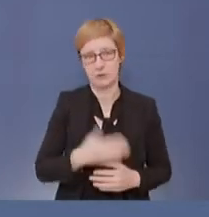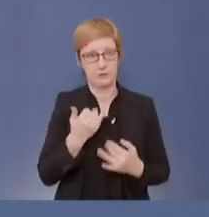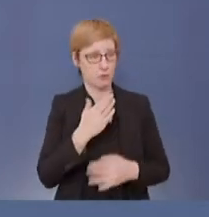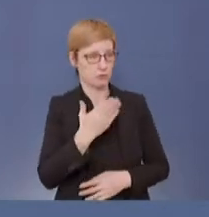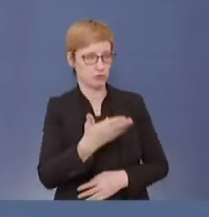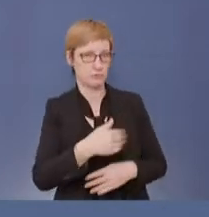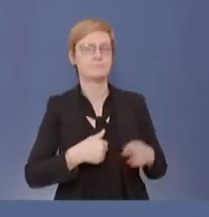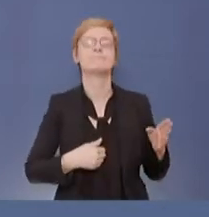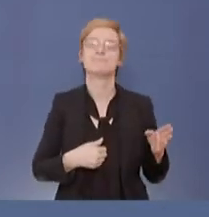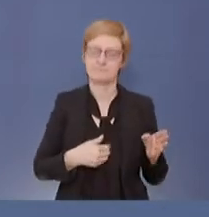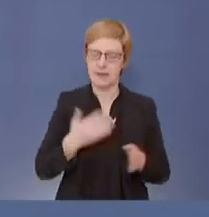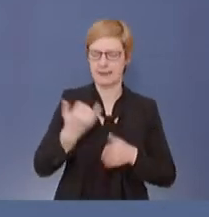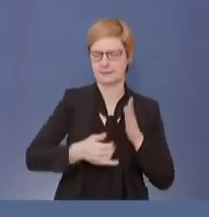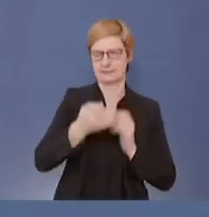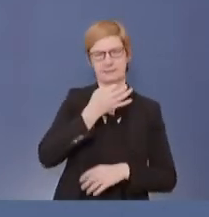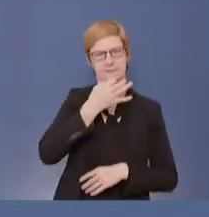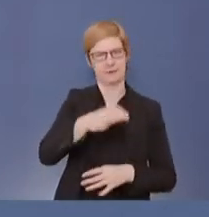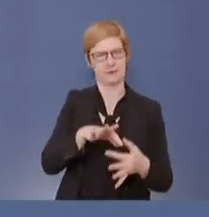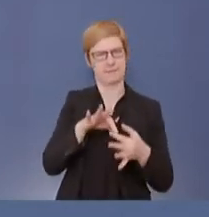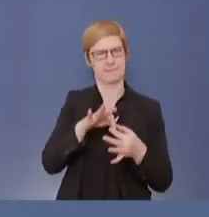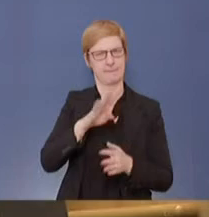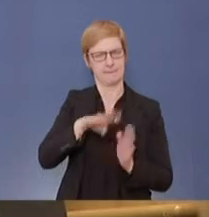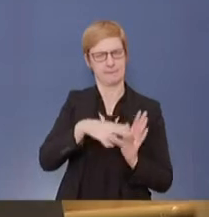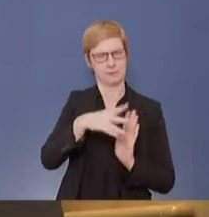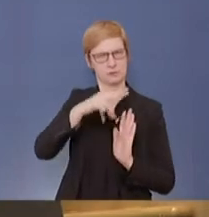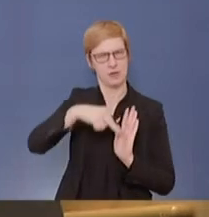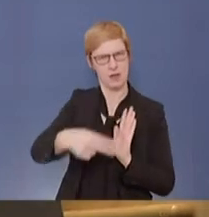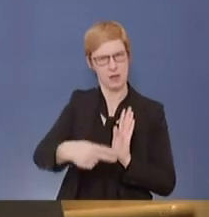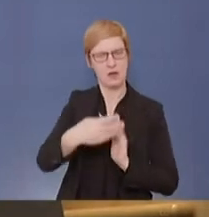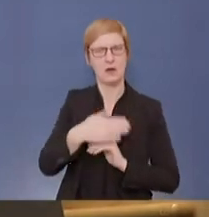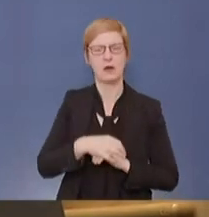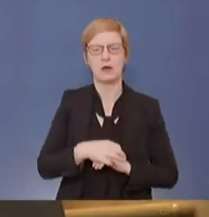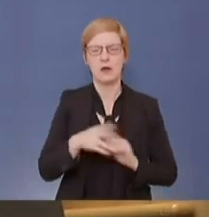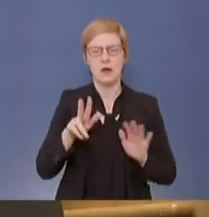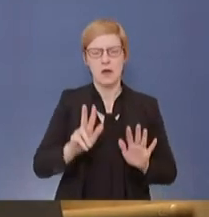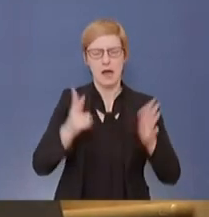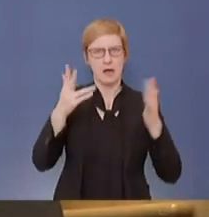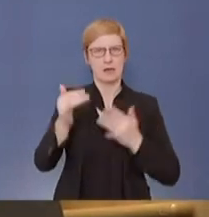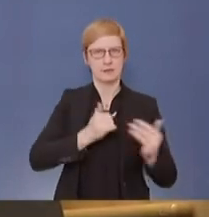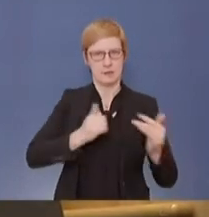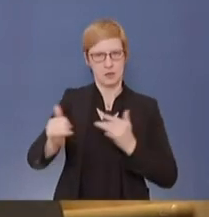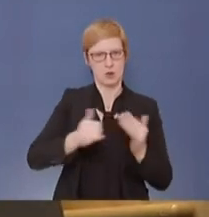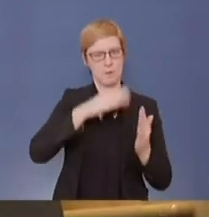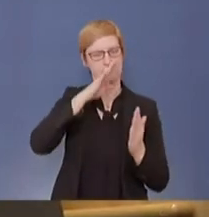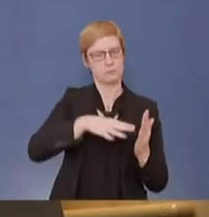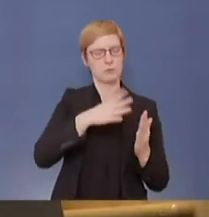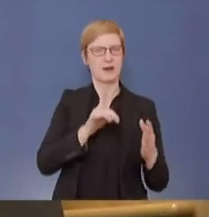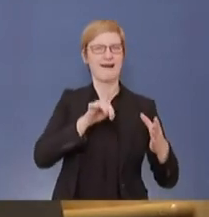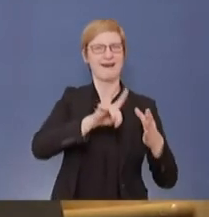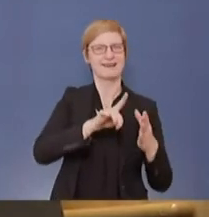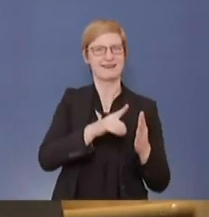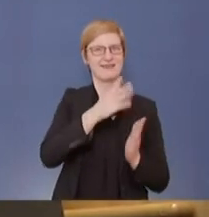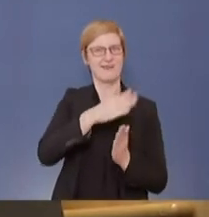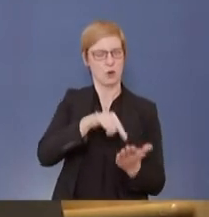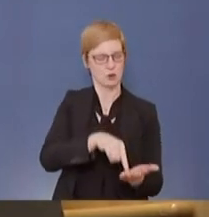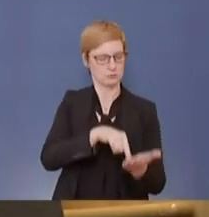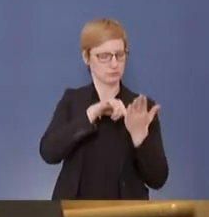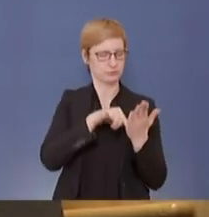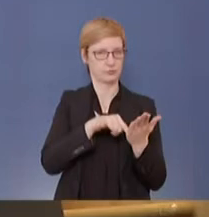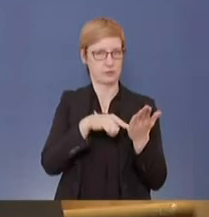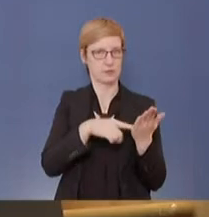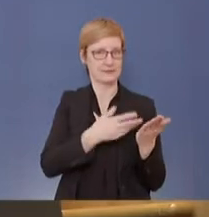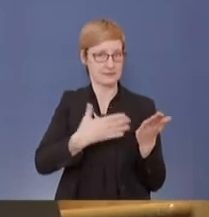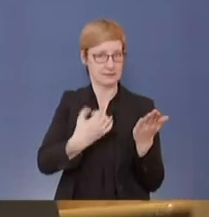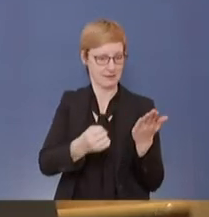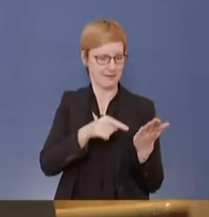mal eine letzte Frage, weil eben ich habe hier gerade die neue seit 8. Januar gültige Muster-Quarantäne-Verordnung in Sachsen-Anhalt, die diese Ausnahmen